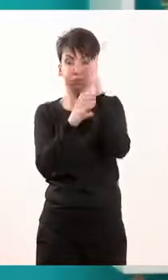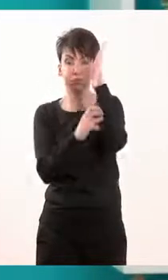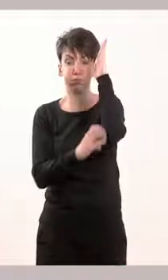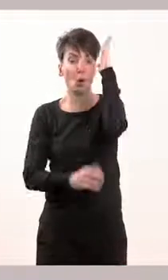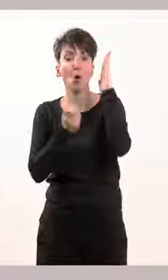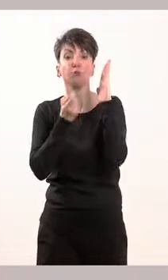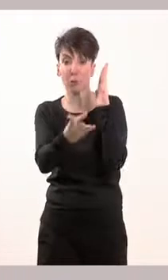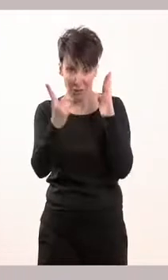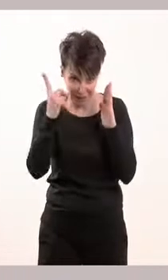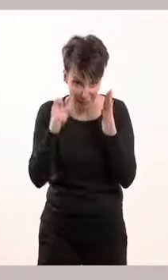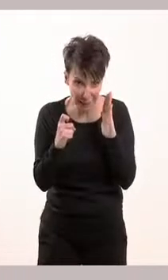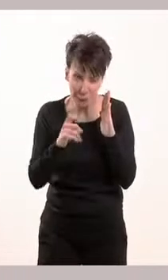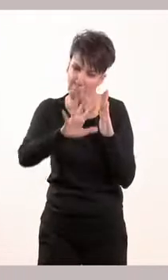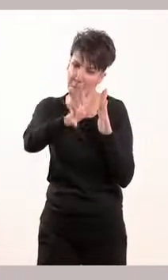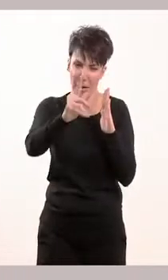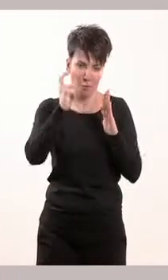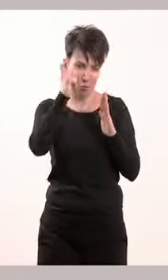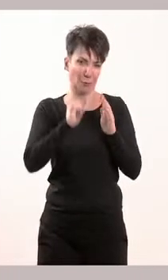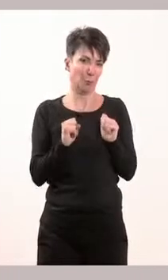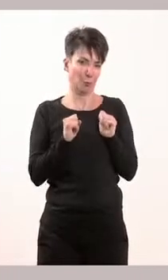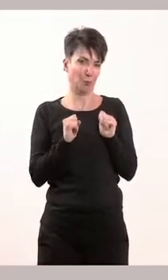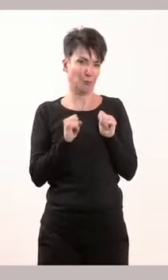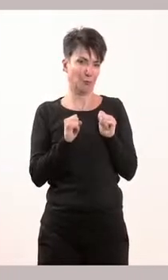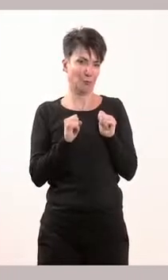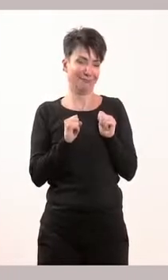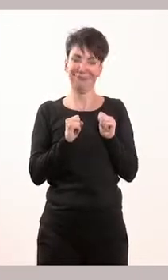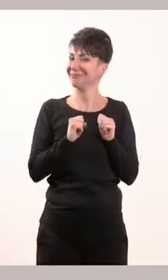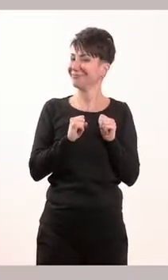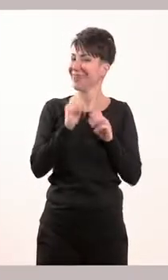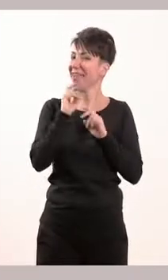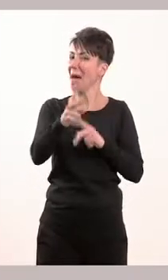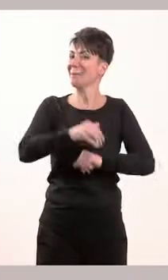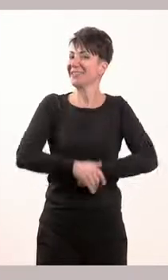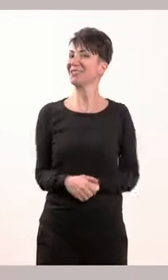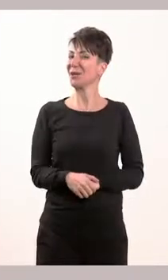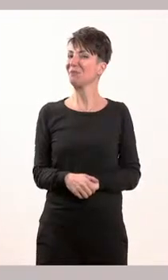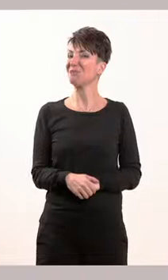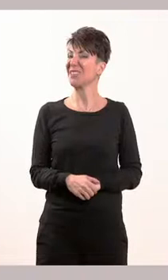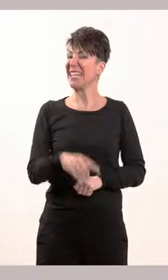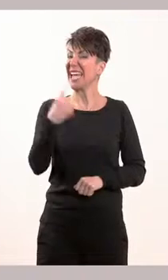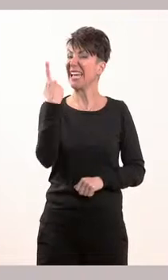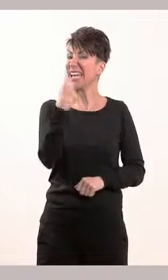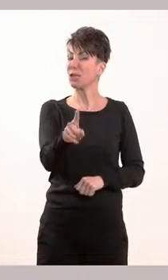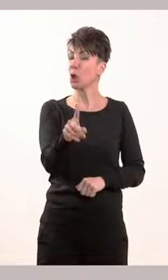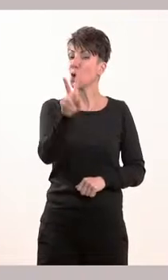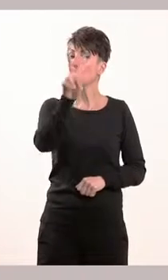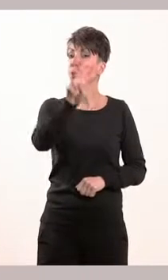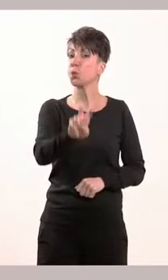προσεγγίσετε έστω και στο περίπου. Παιδιά, θα σας το πω, 120